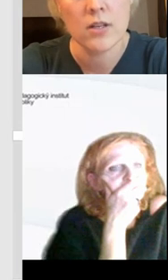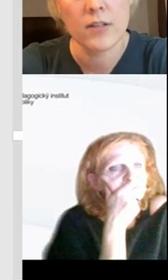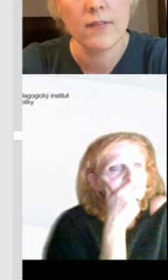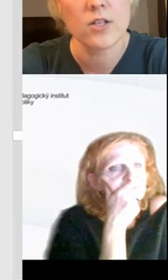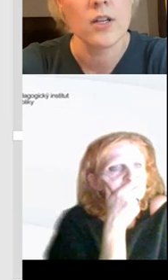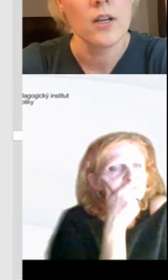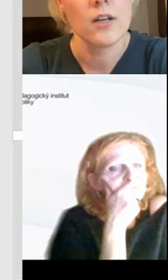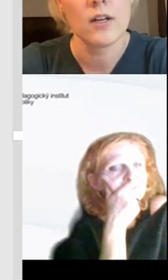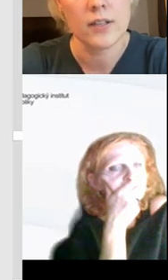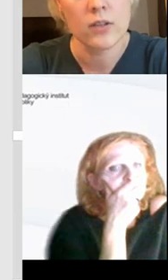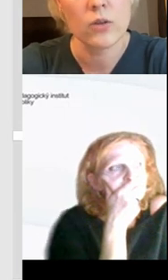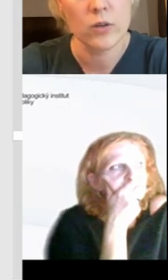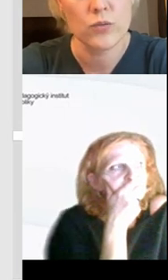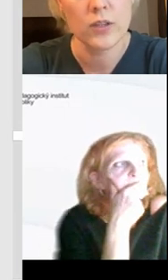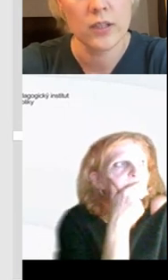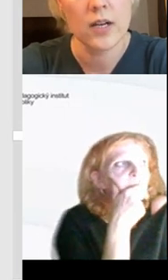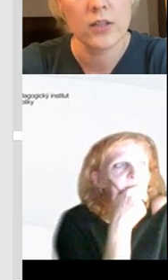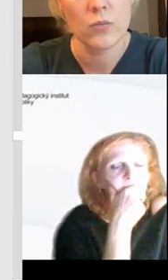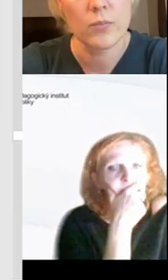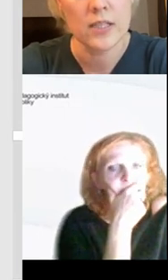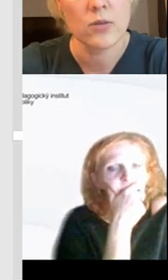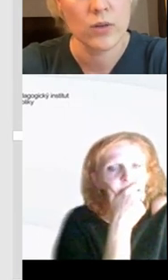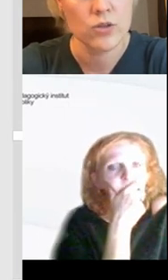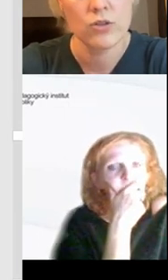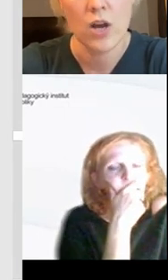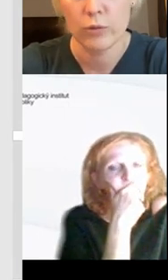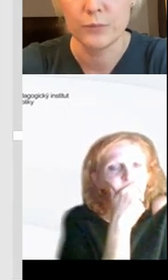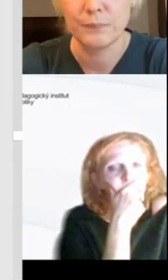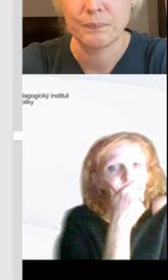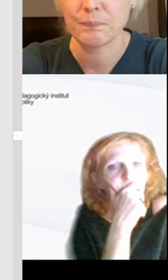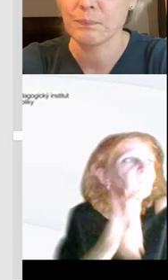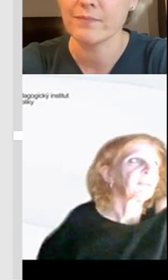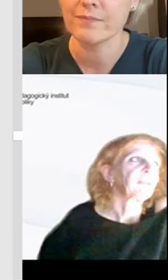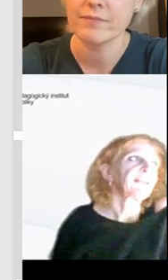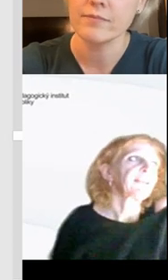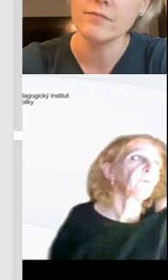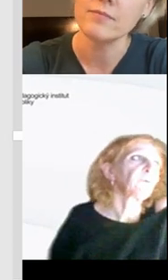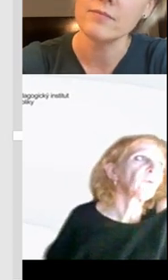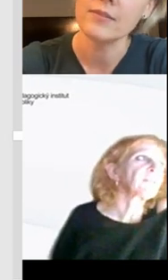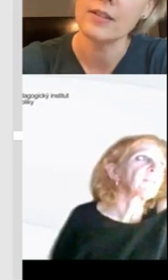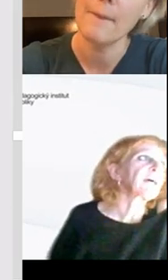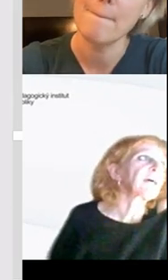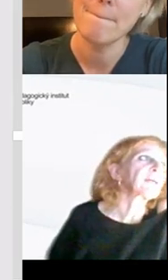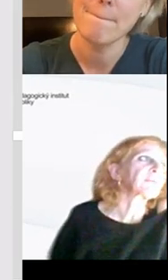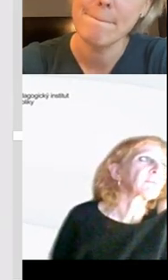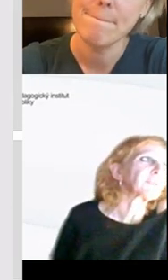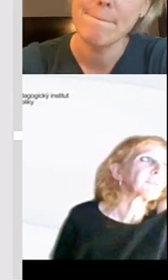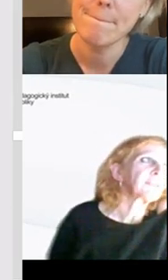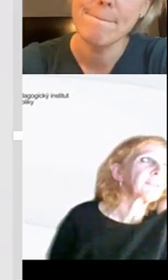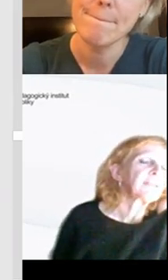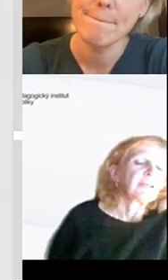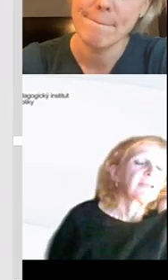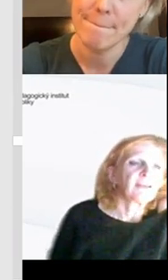podcasty, že se dají vytvářet, tak to je rozvoj digitálních kompetenci u našich žáků. Děkuji moc a čeká nás